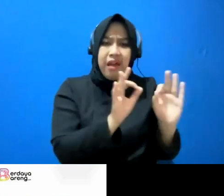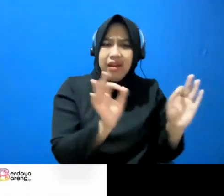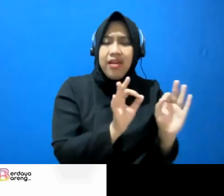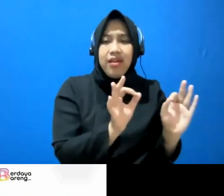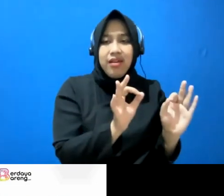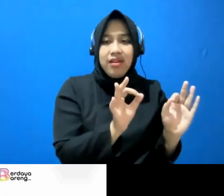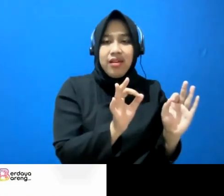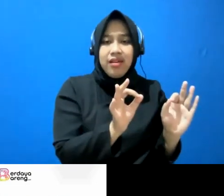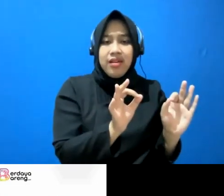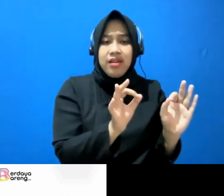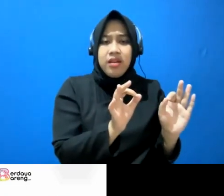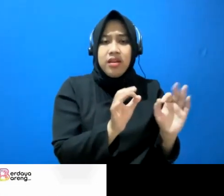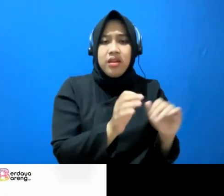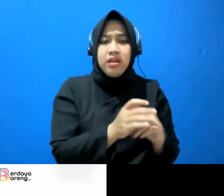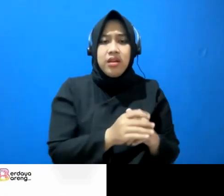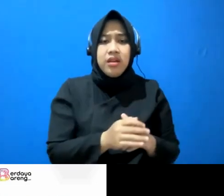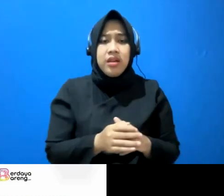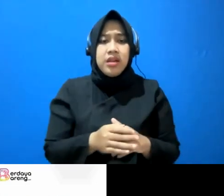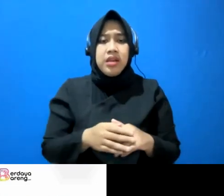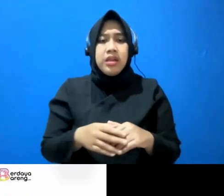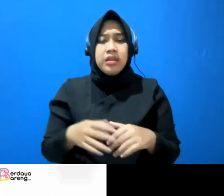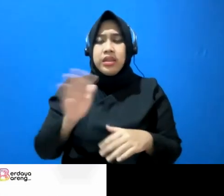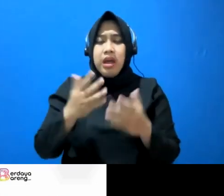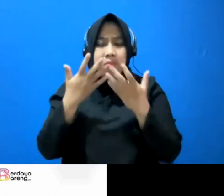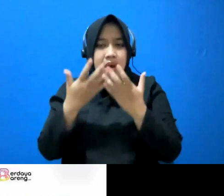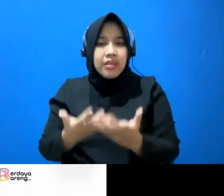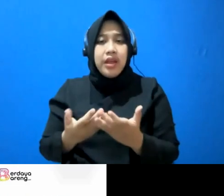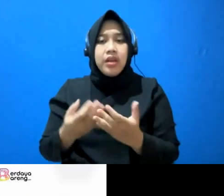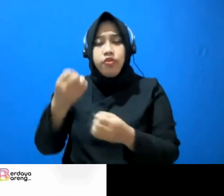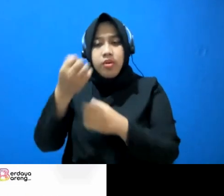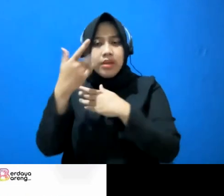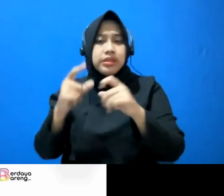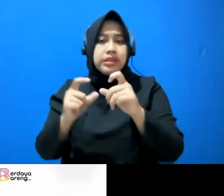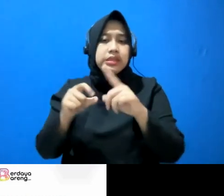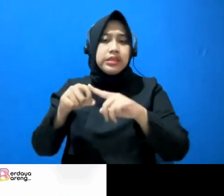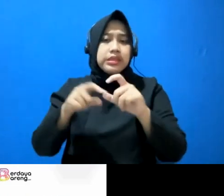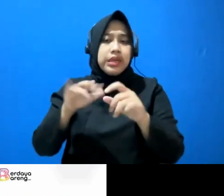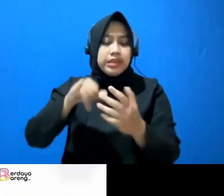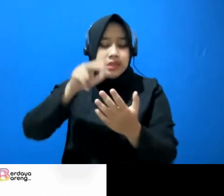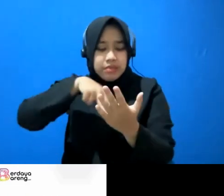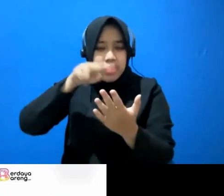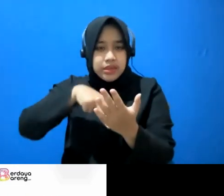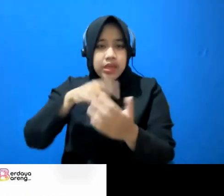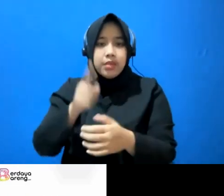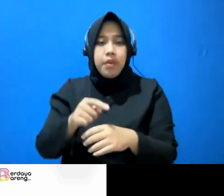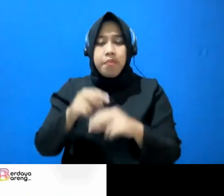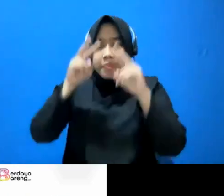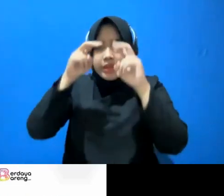gak keberatan keterangan saksi dibacakan karena sudah dalam penyidikan diambil di bawah sumpah